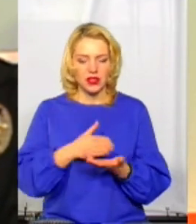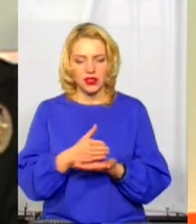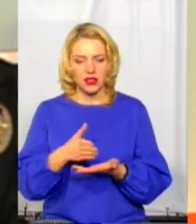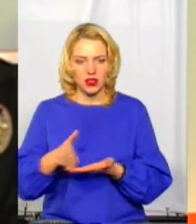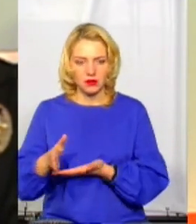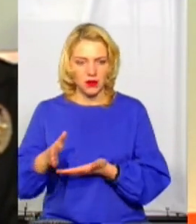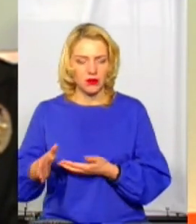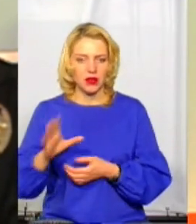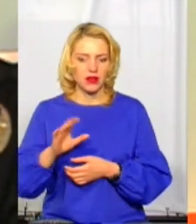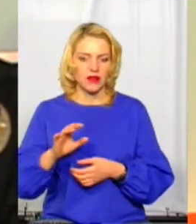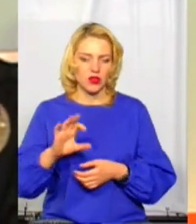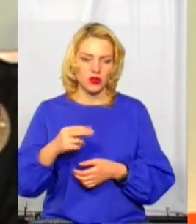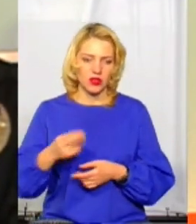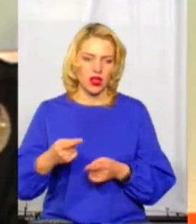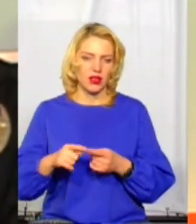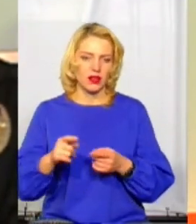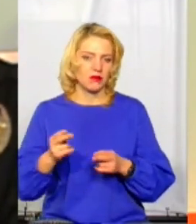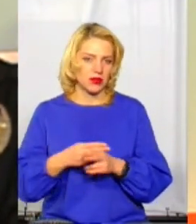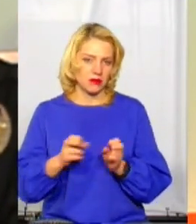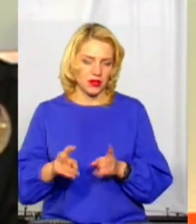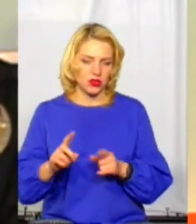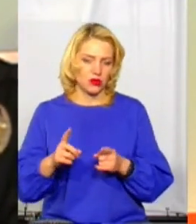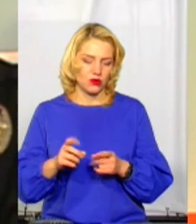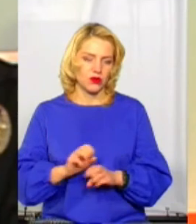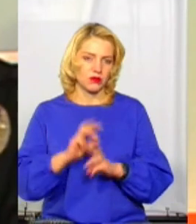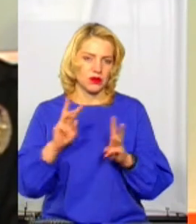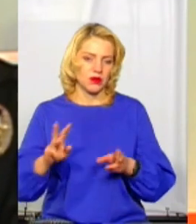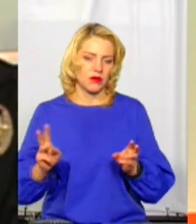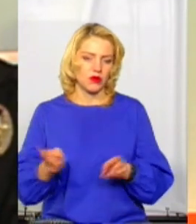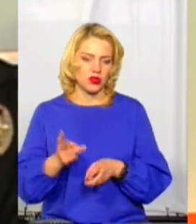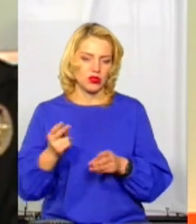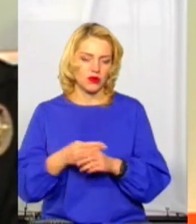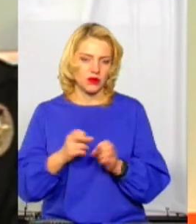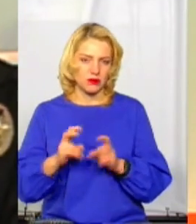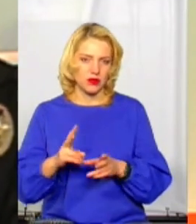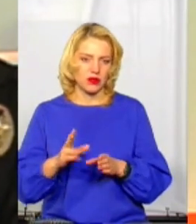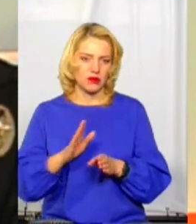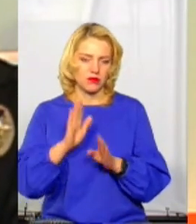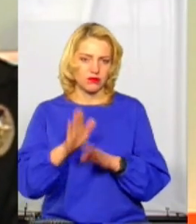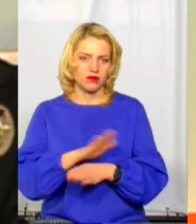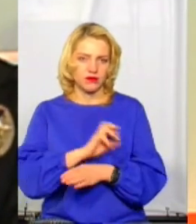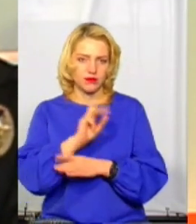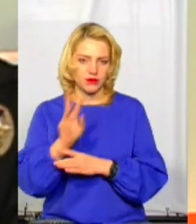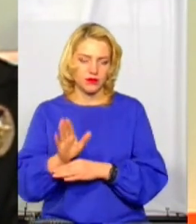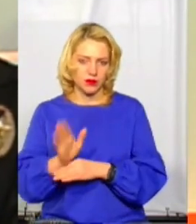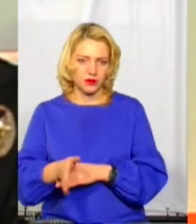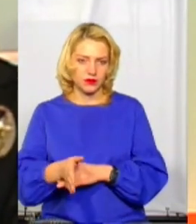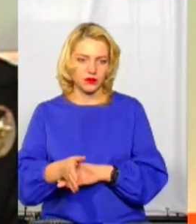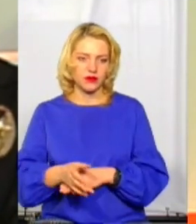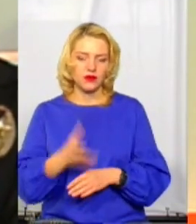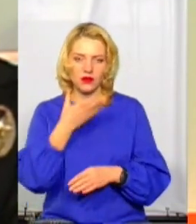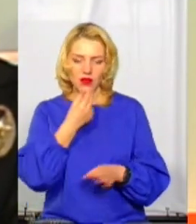економічних, так і соціальних. Тому і забезпечення пожежної безпеки під час новорічного ярмарку на належному рівні